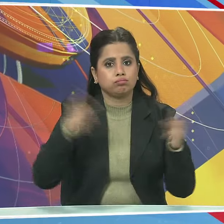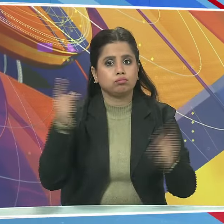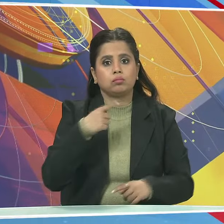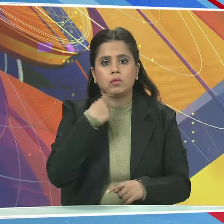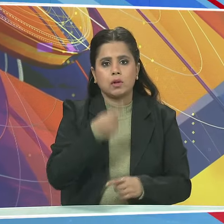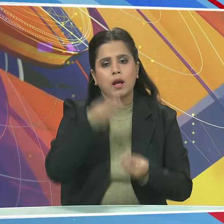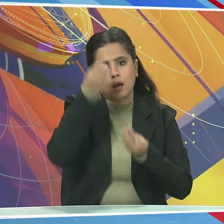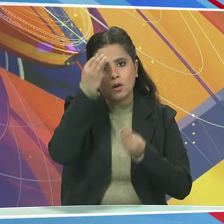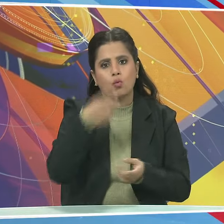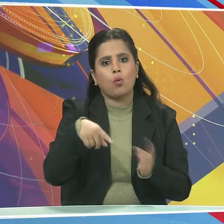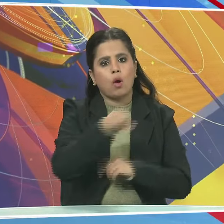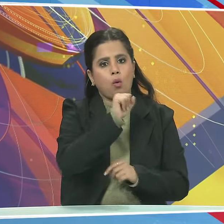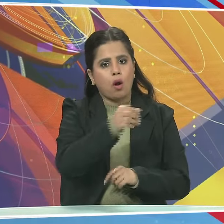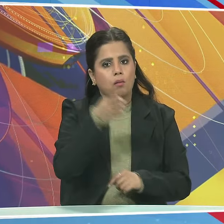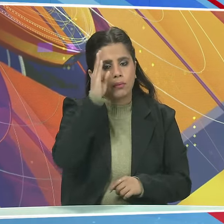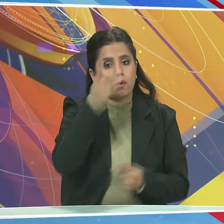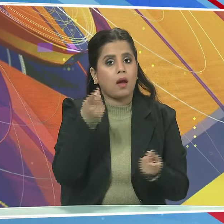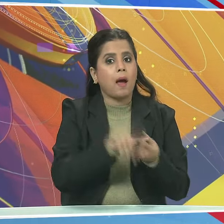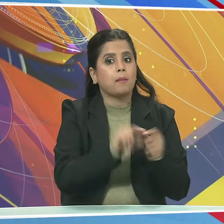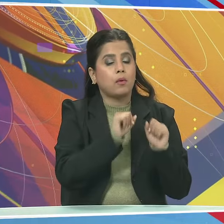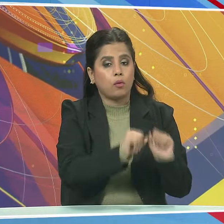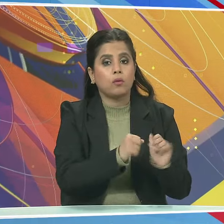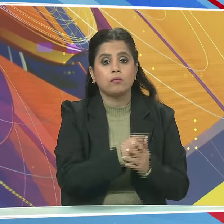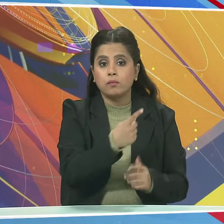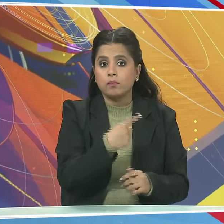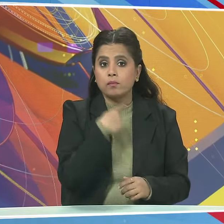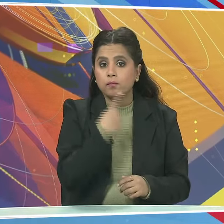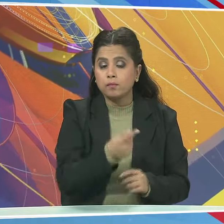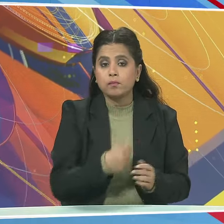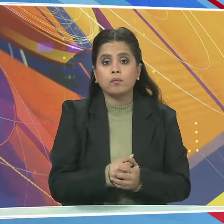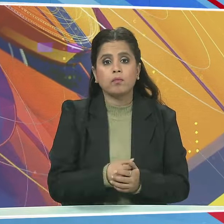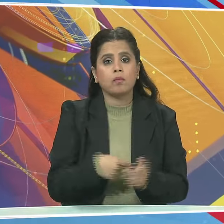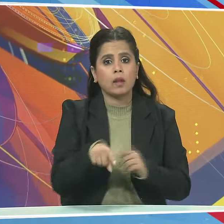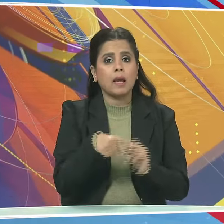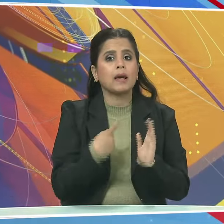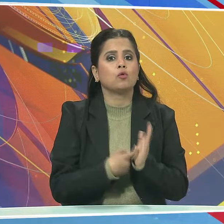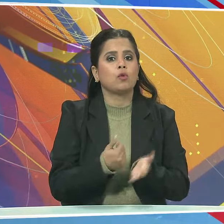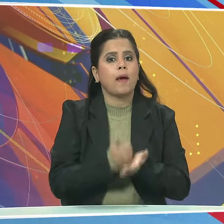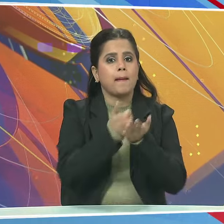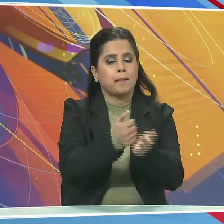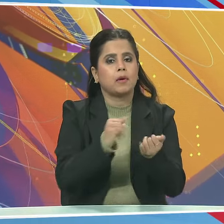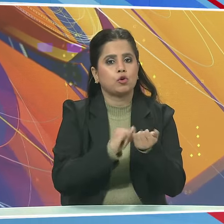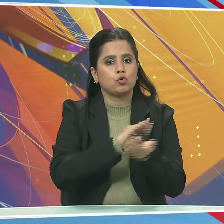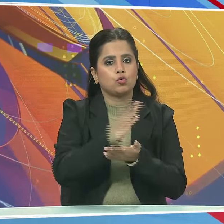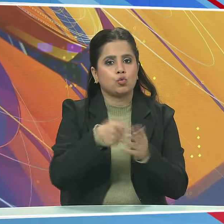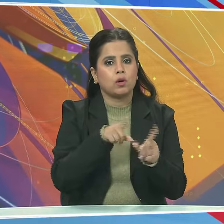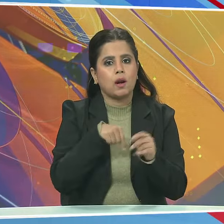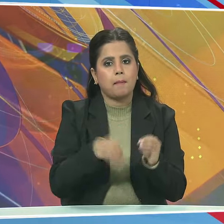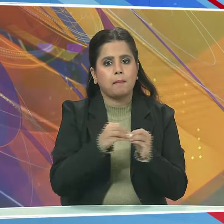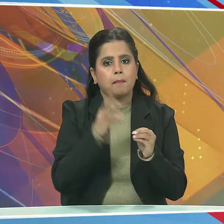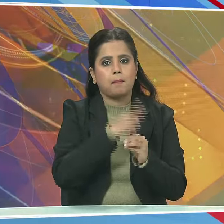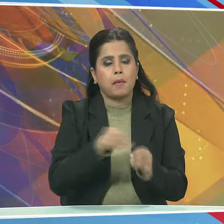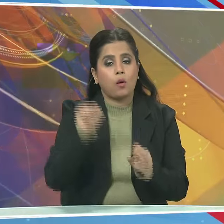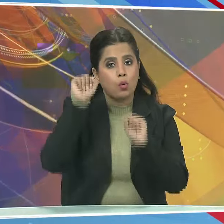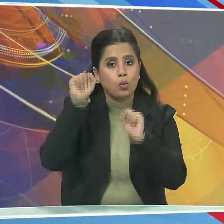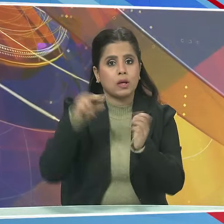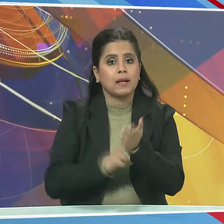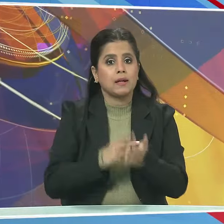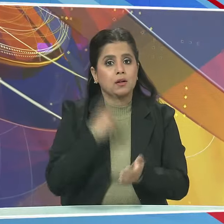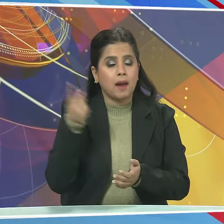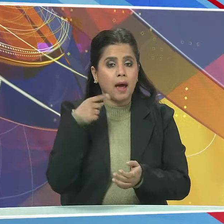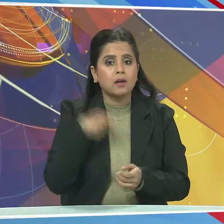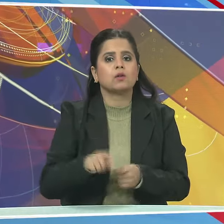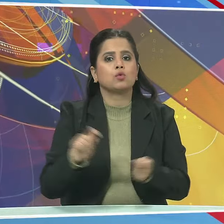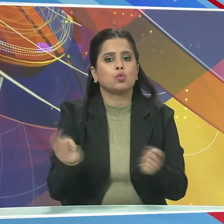करके ये जानकारी दी है उन्होंने बताया कि रिहाब के लिए श्रेस आयर को बैंगलूरू उस्तेत नाशनल